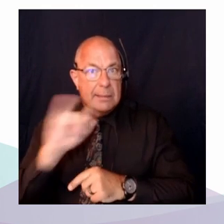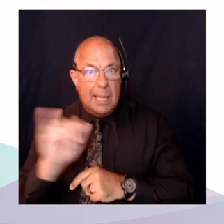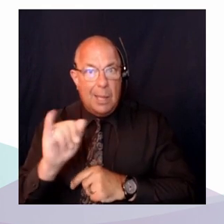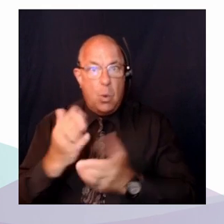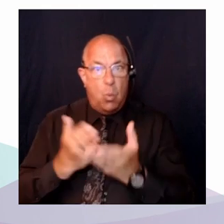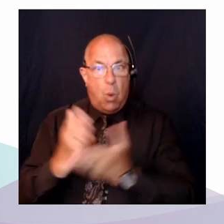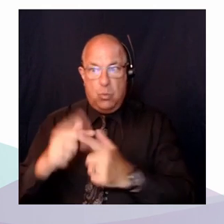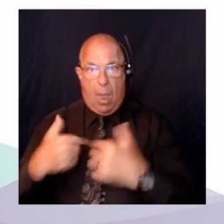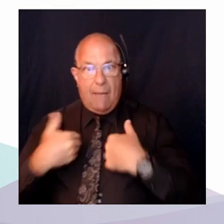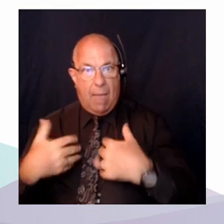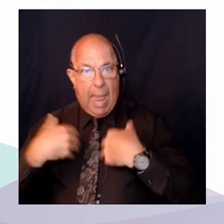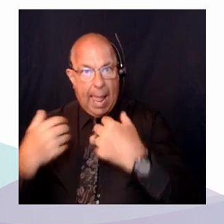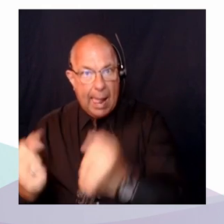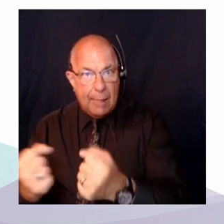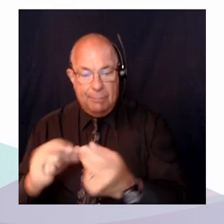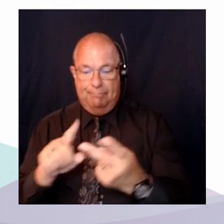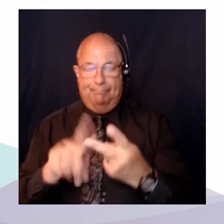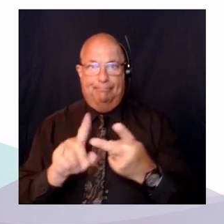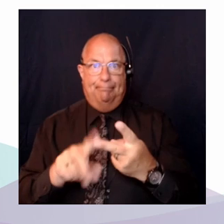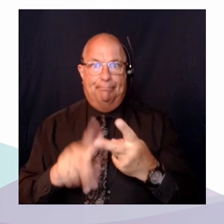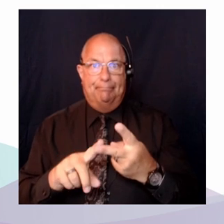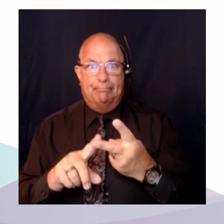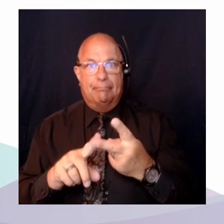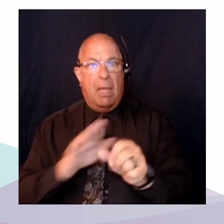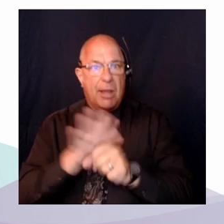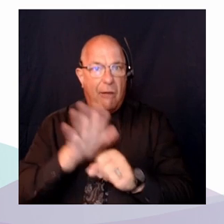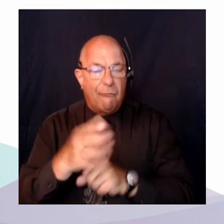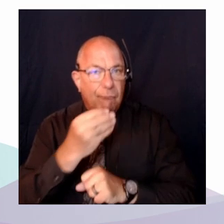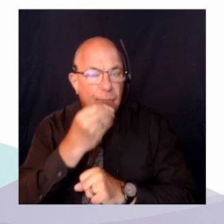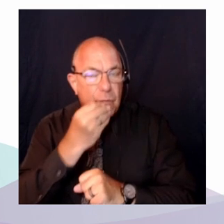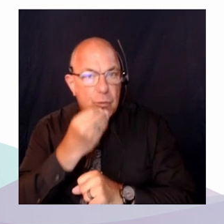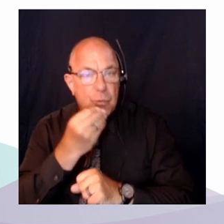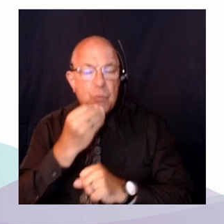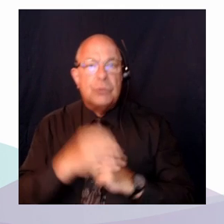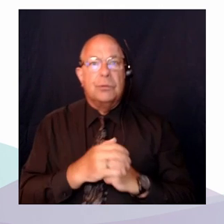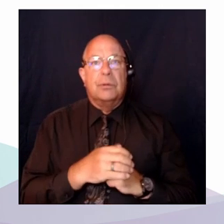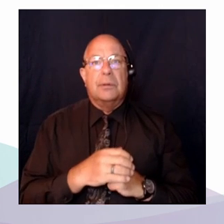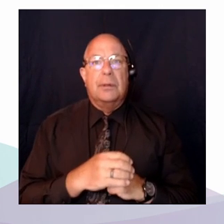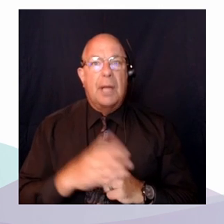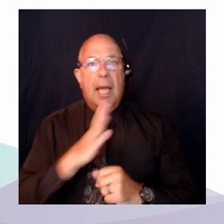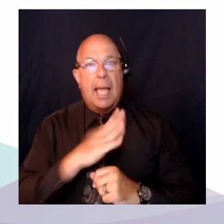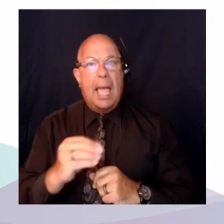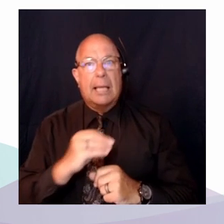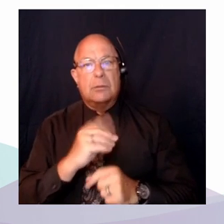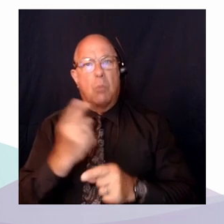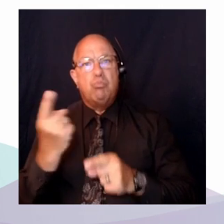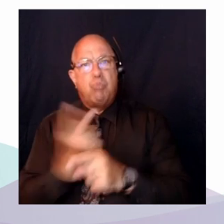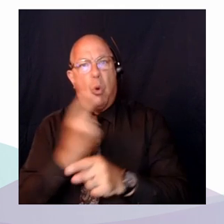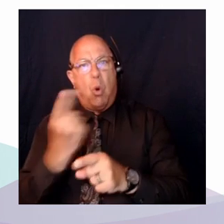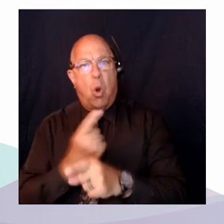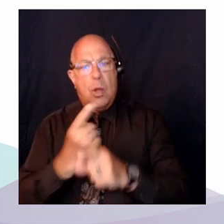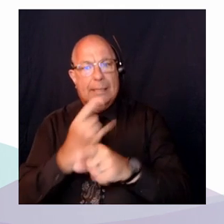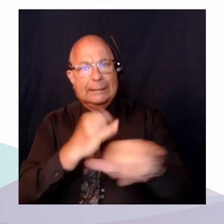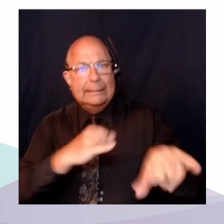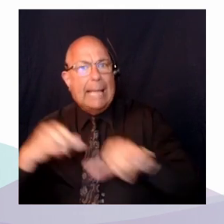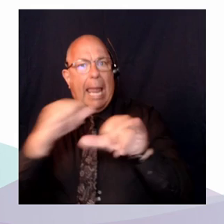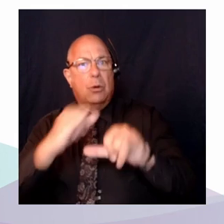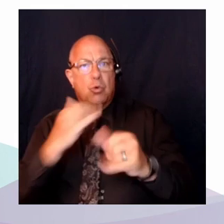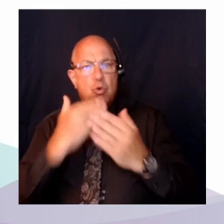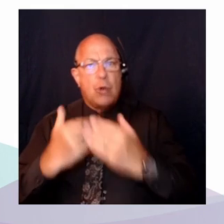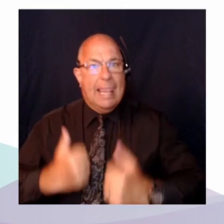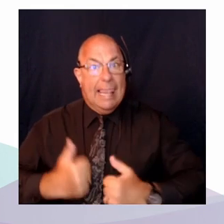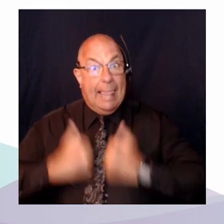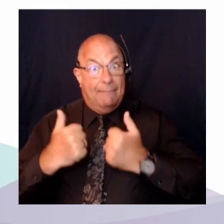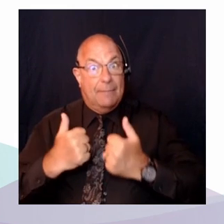'alimentation suffisante et à un niveau de vie suffisant au Québec et au Canada. Elle nous parlera de la